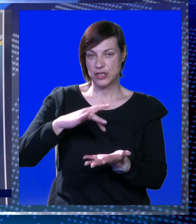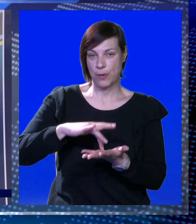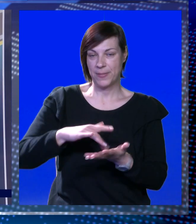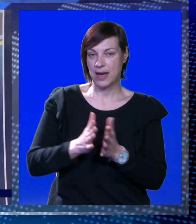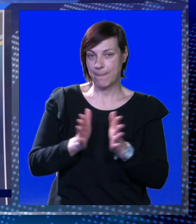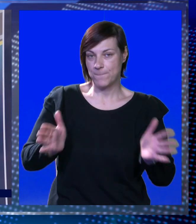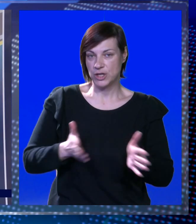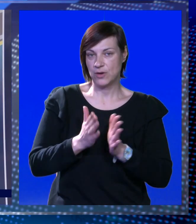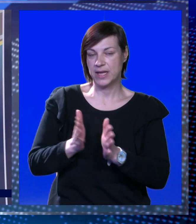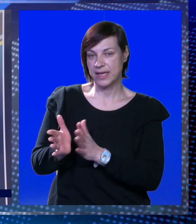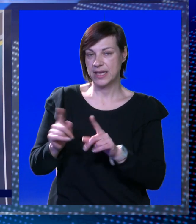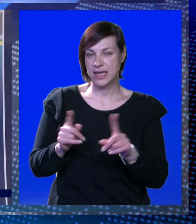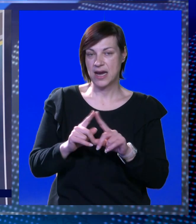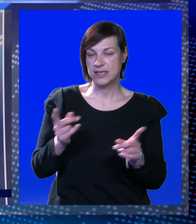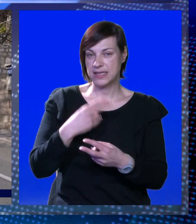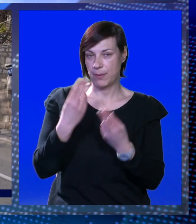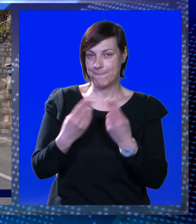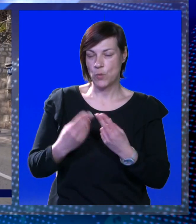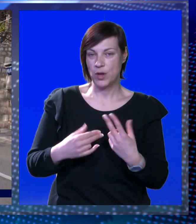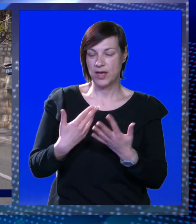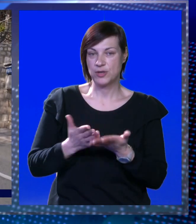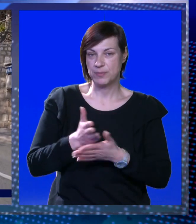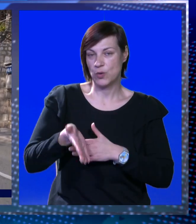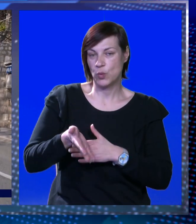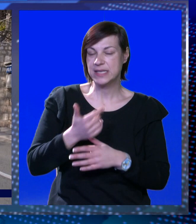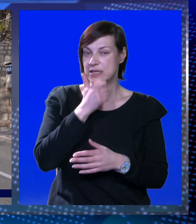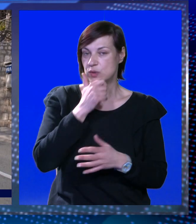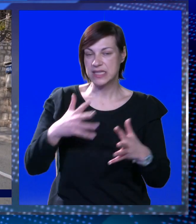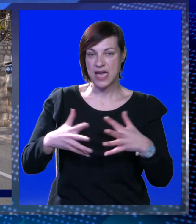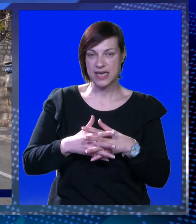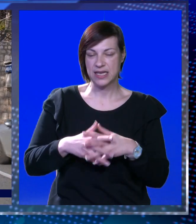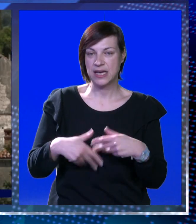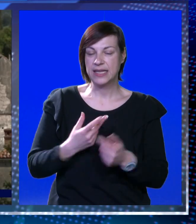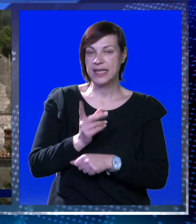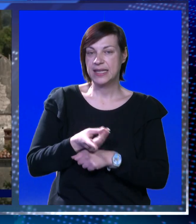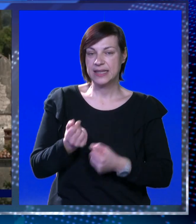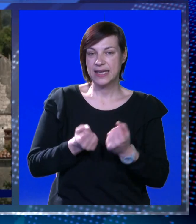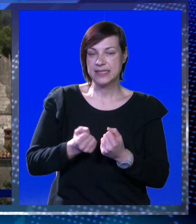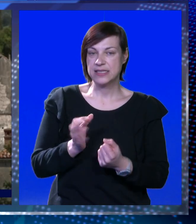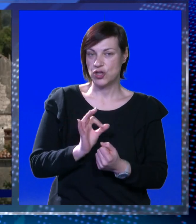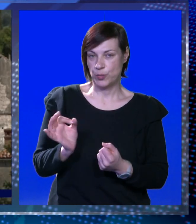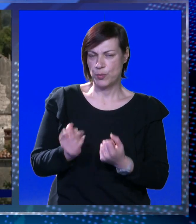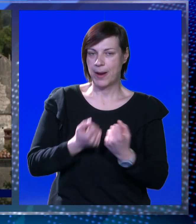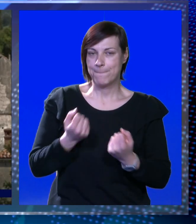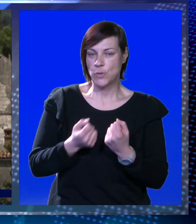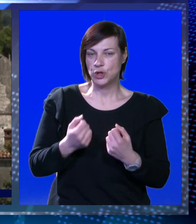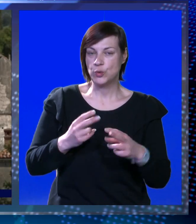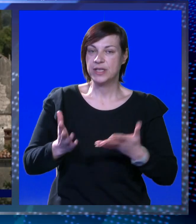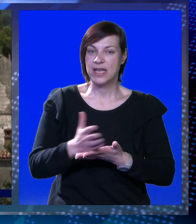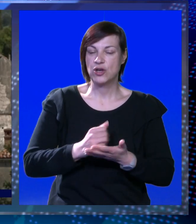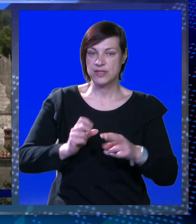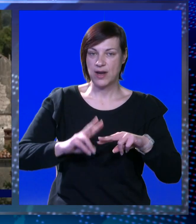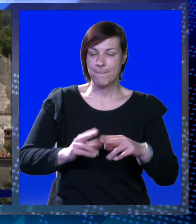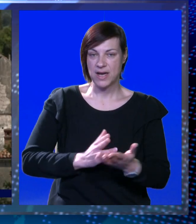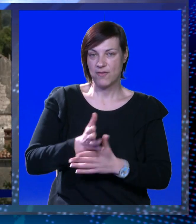prebivalištu biti podijeljeni u kategorije raznih boja kojima će se regulirati ulazak u povijesnu jezgru. Taksisti će se dobro morati potruditi da